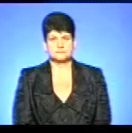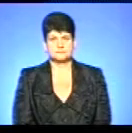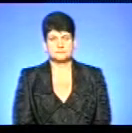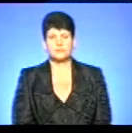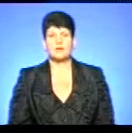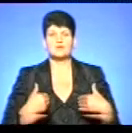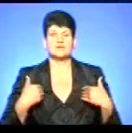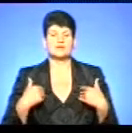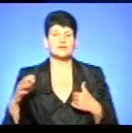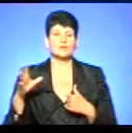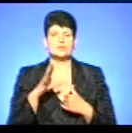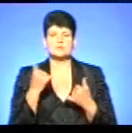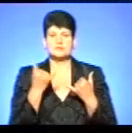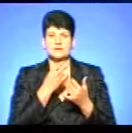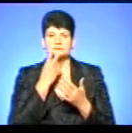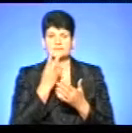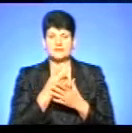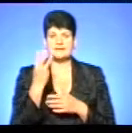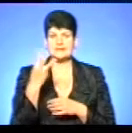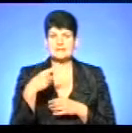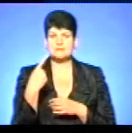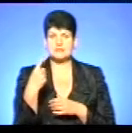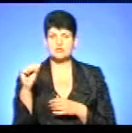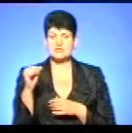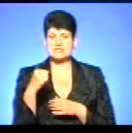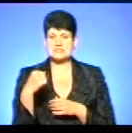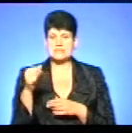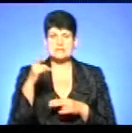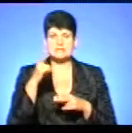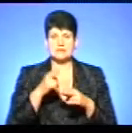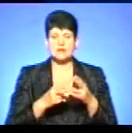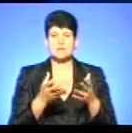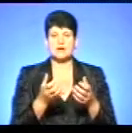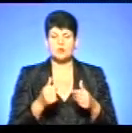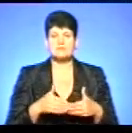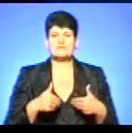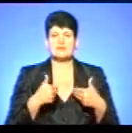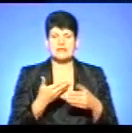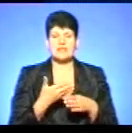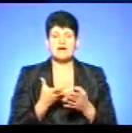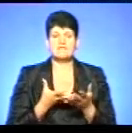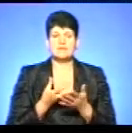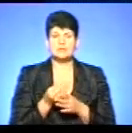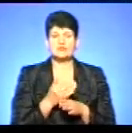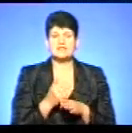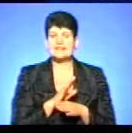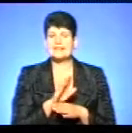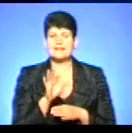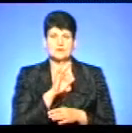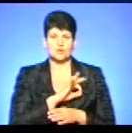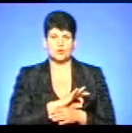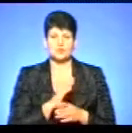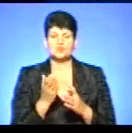Мої вітання усім, хто зараз з нами. 31 серпня замвершується прийом звернень на виплату частин невикористаних субсидій,